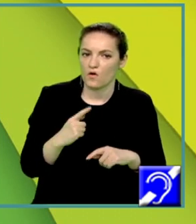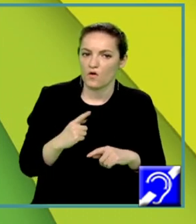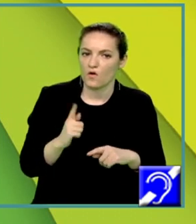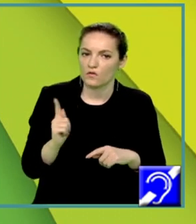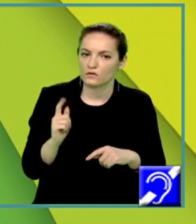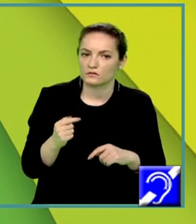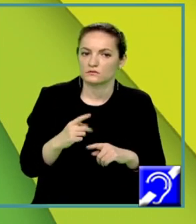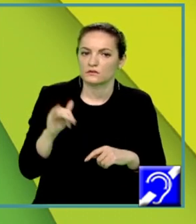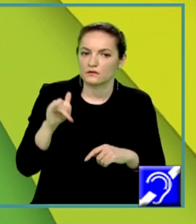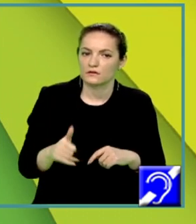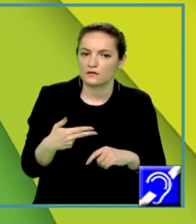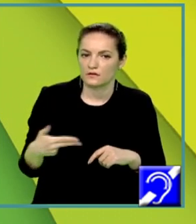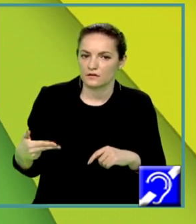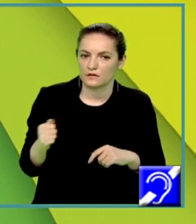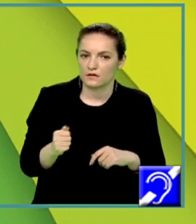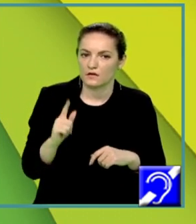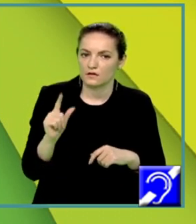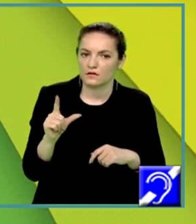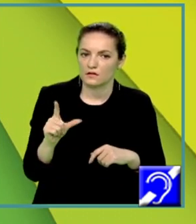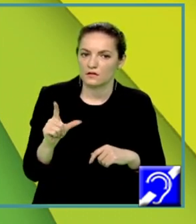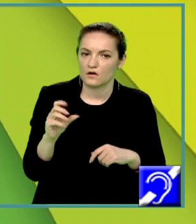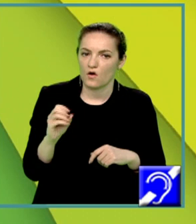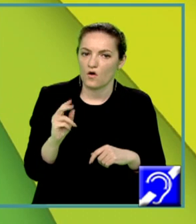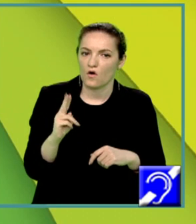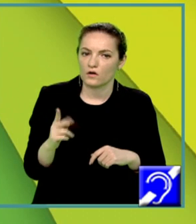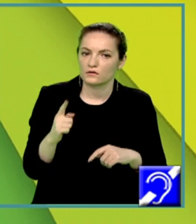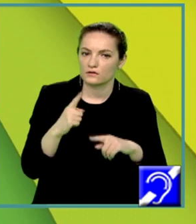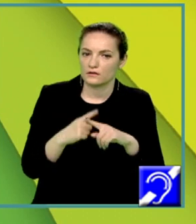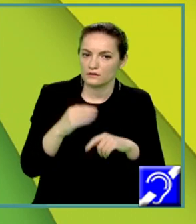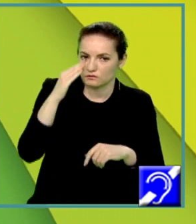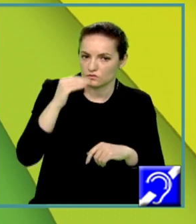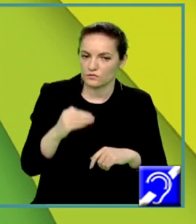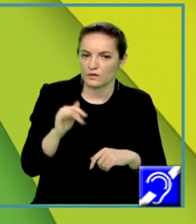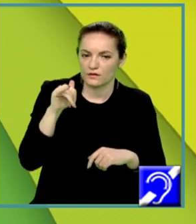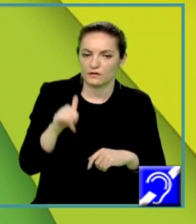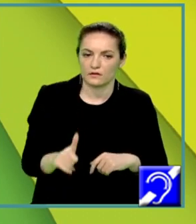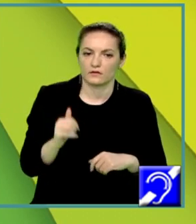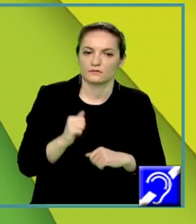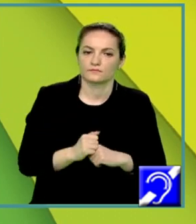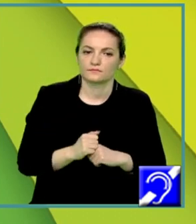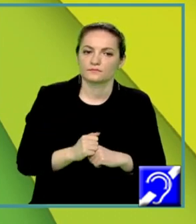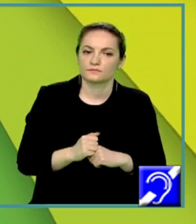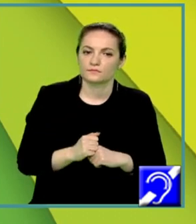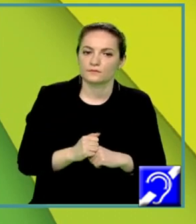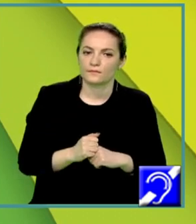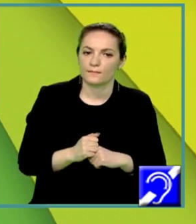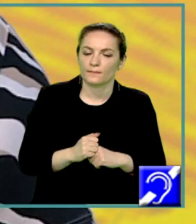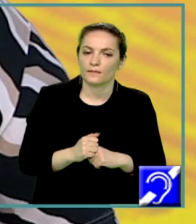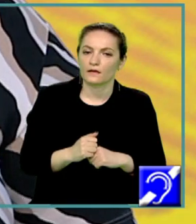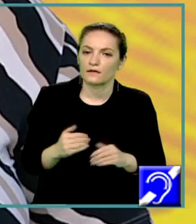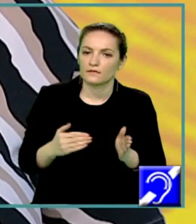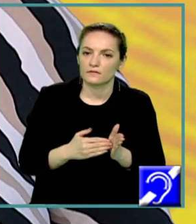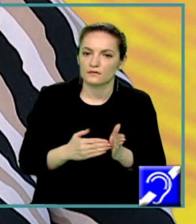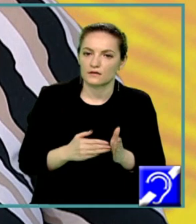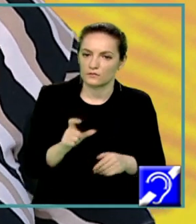pentru x și y mai mari decât 0. Avem și o observație în acest caz și anume impunerea